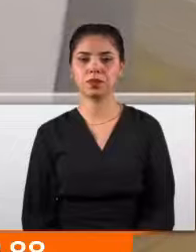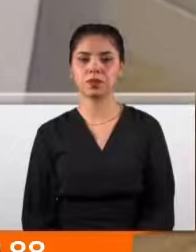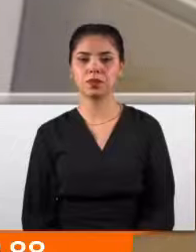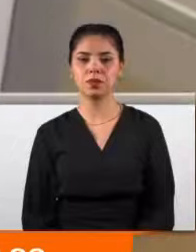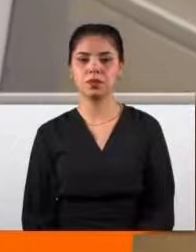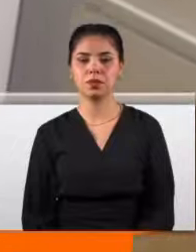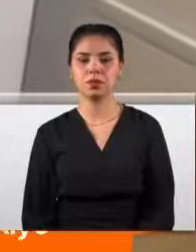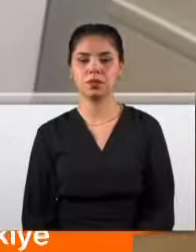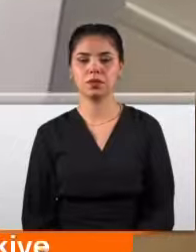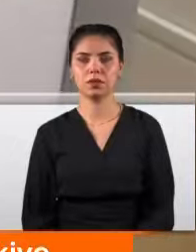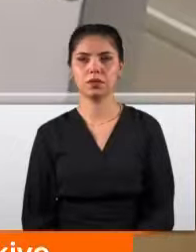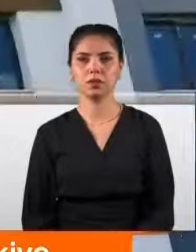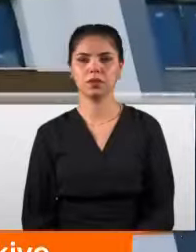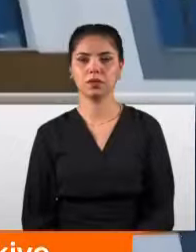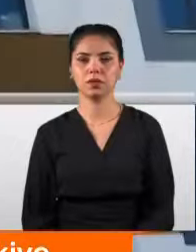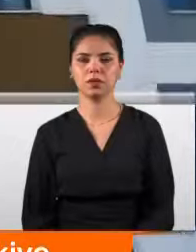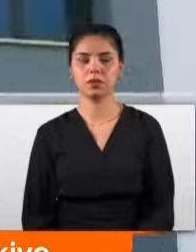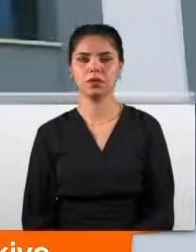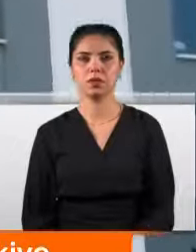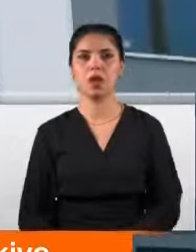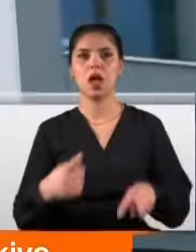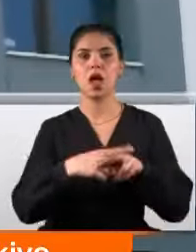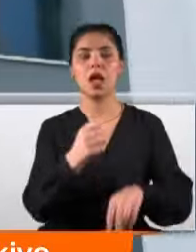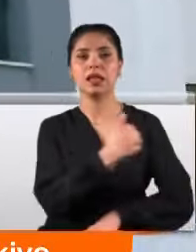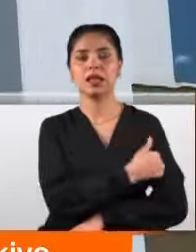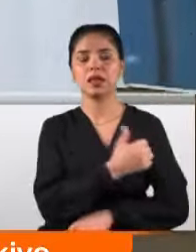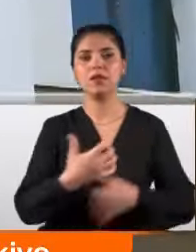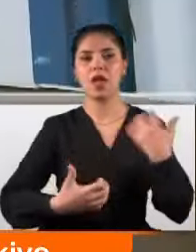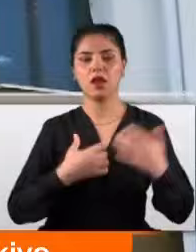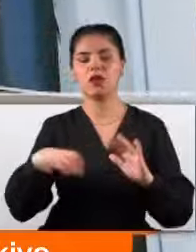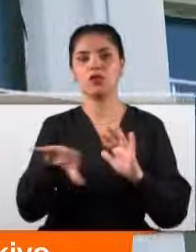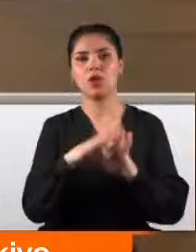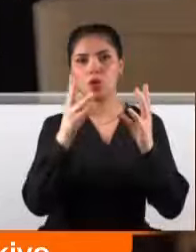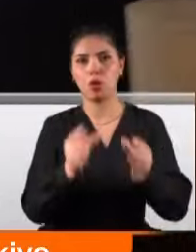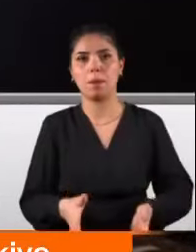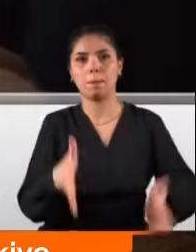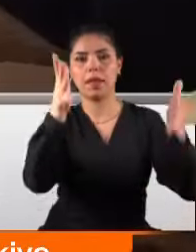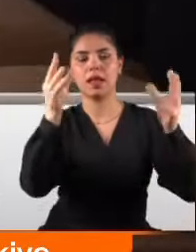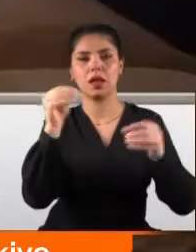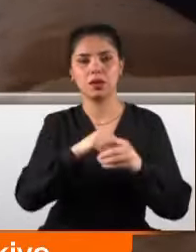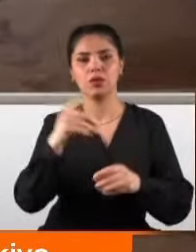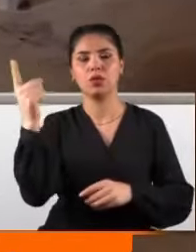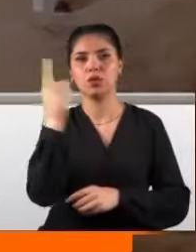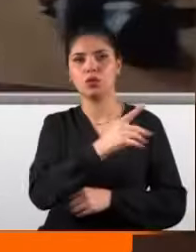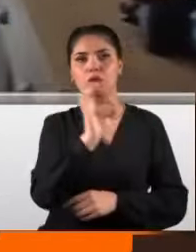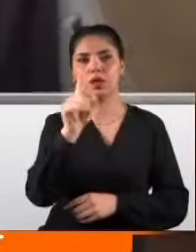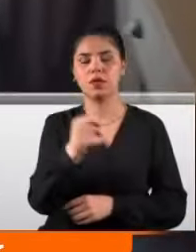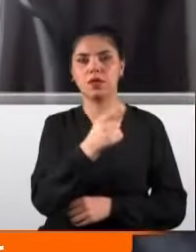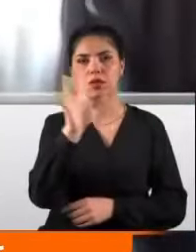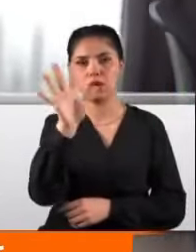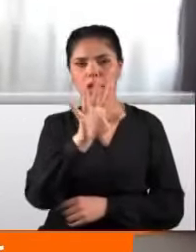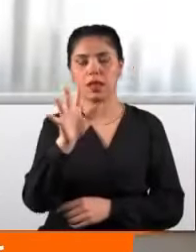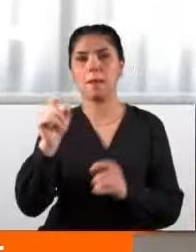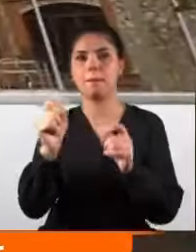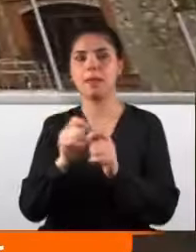vadede sadece geri ödeme aylık. A sınıfı enerji kimlik belgesi bulunan binalar için yıllık %0,50, B